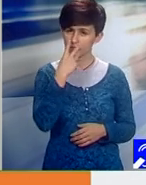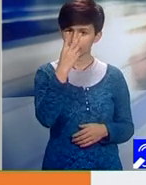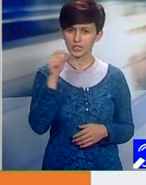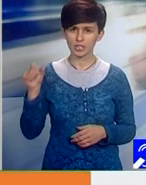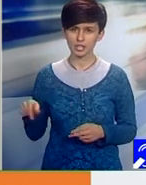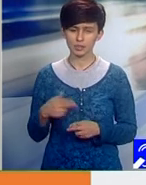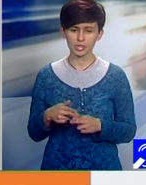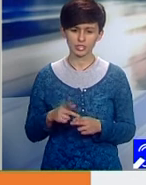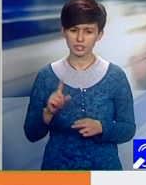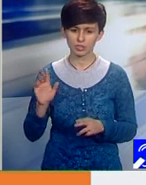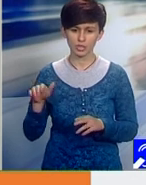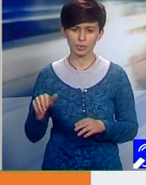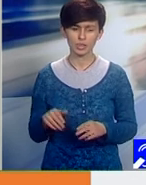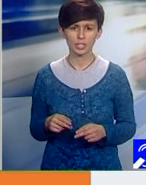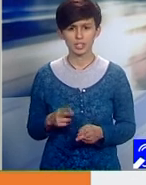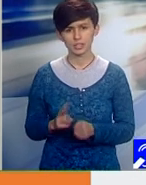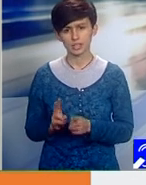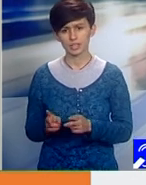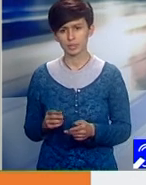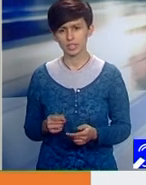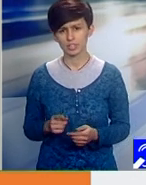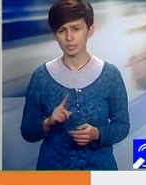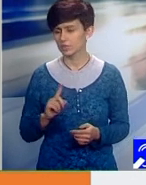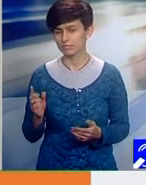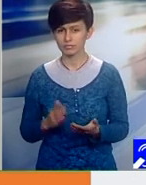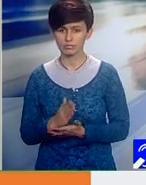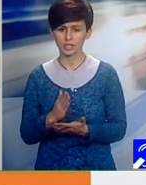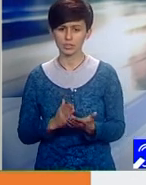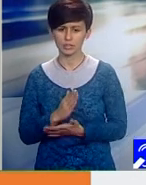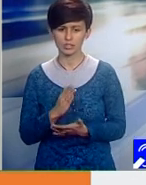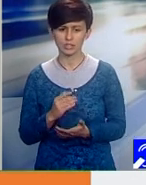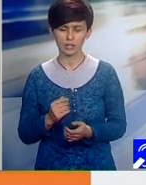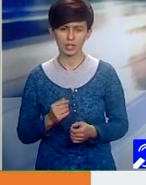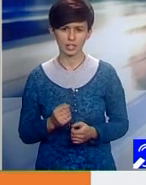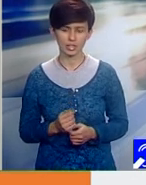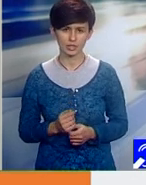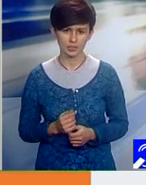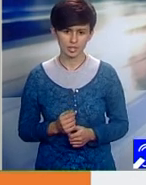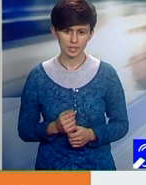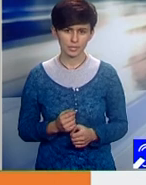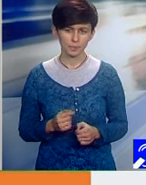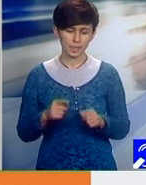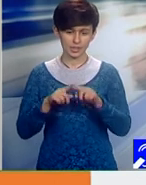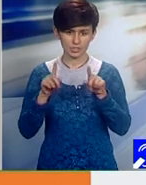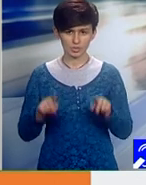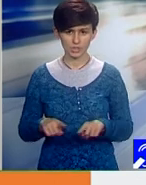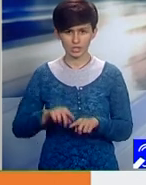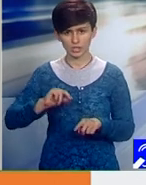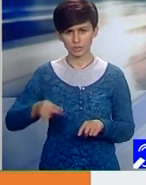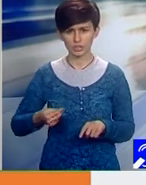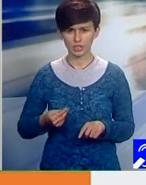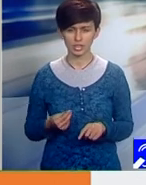prin necontinuarea acelor contracte cos-volum,